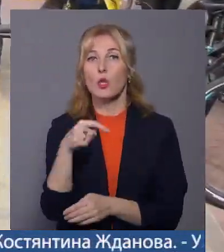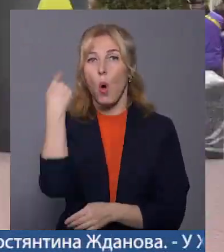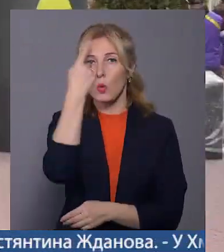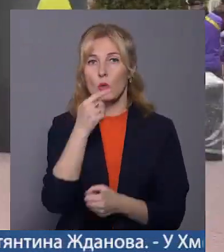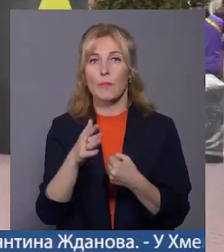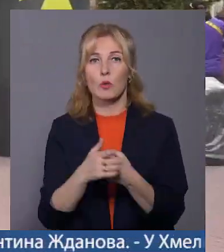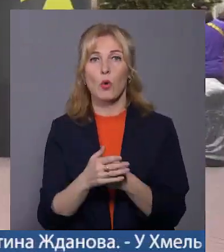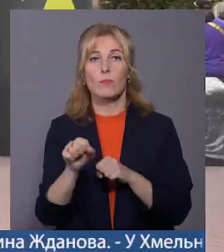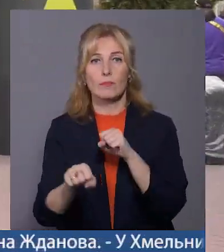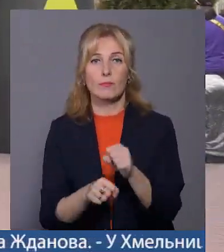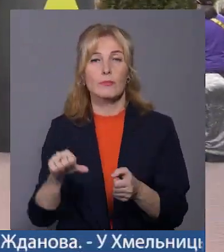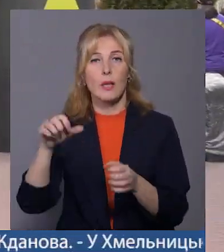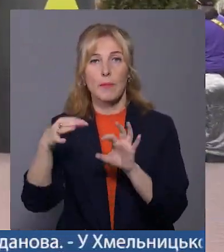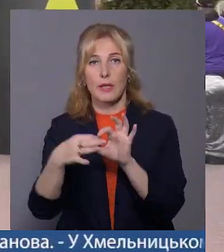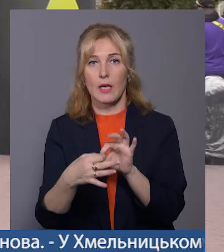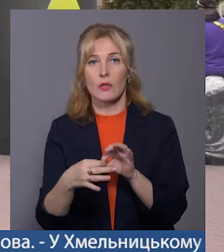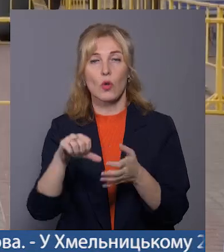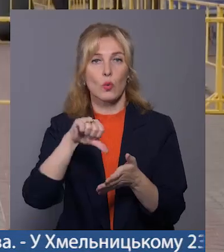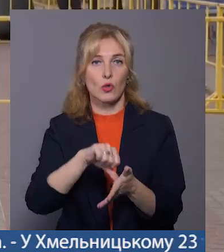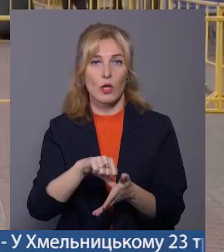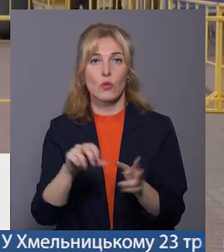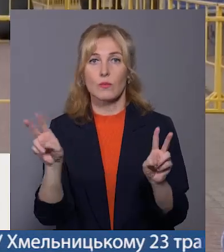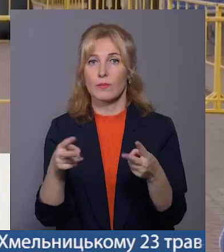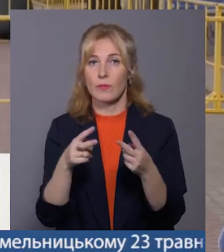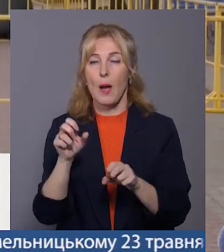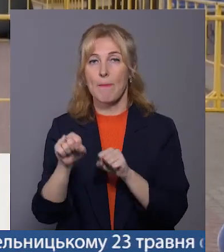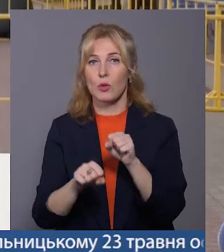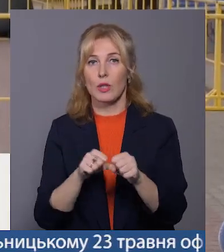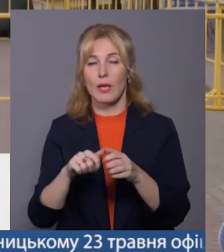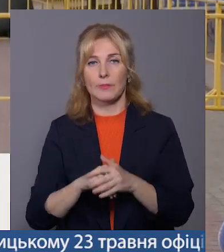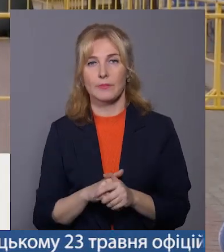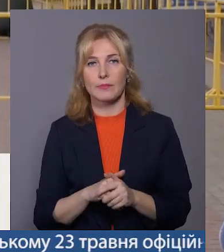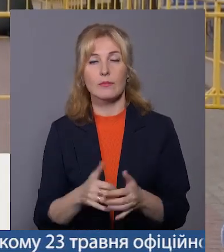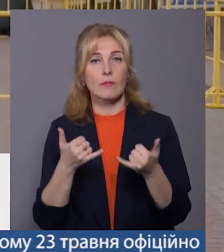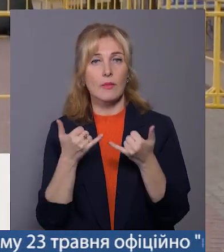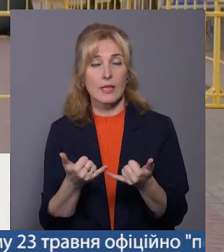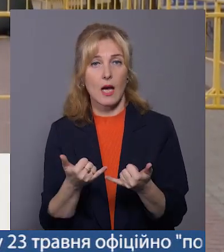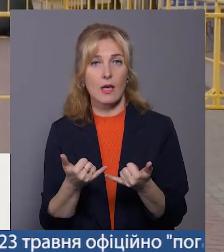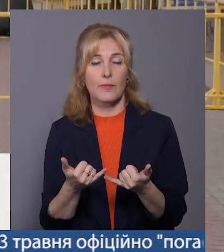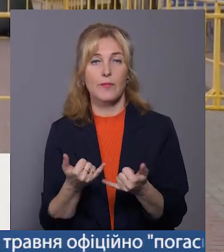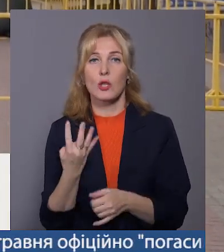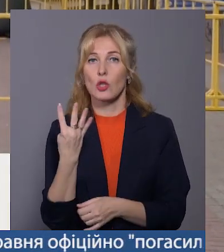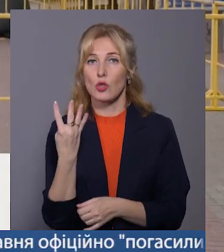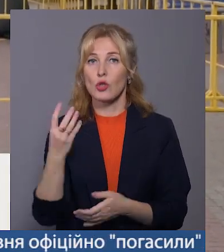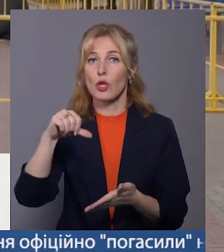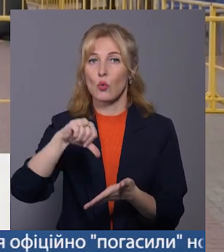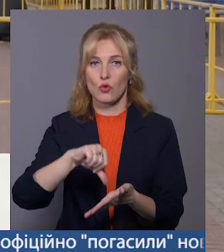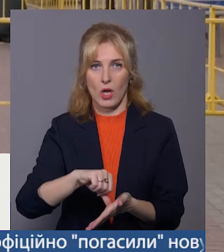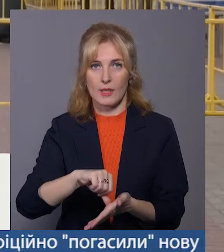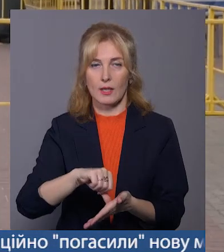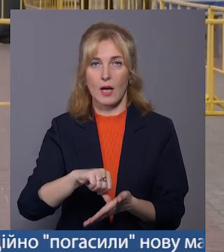до заїзду приєднуються учасники велоклубу «Поділля». З нашого велоклубу наразі чотири учасника